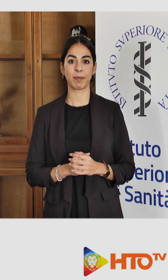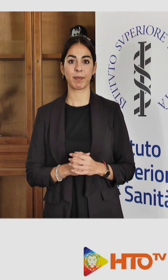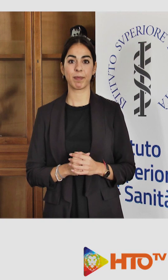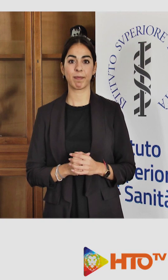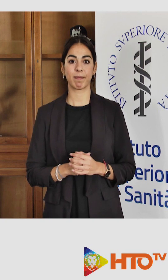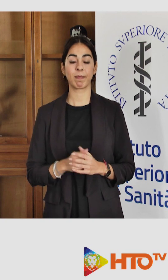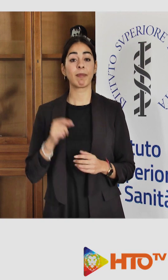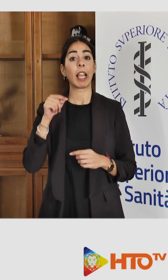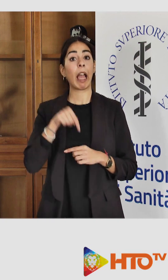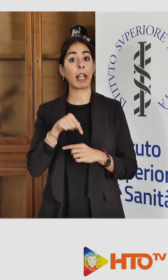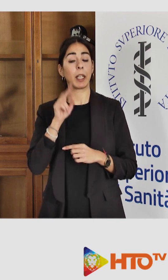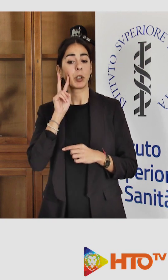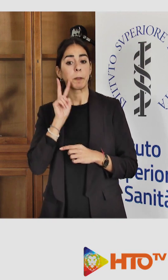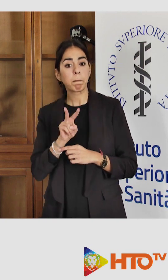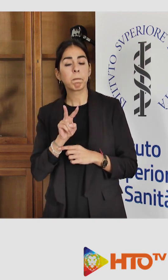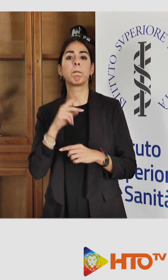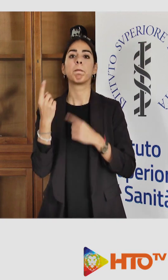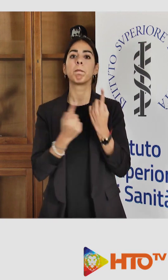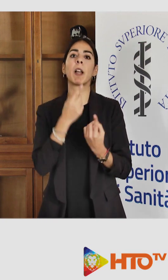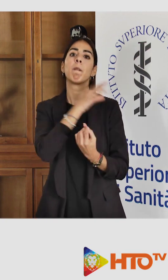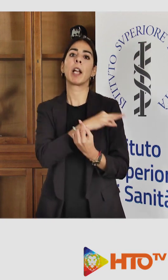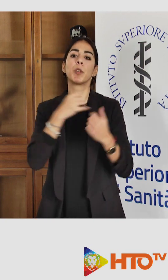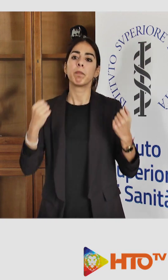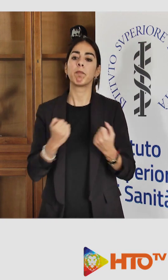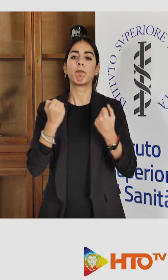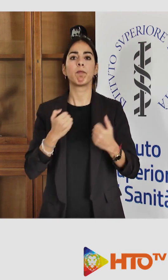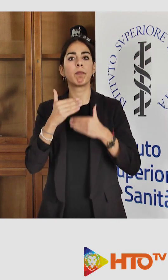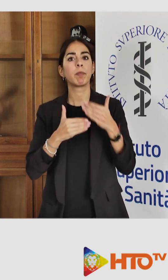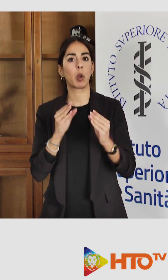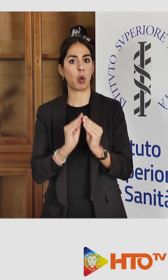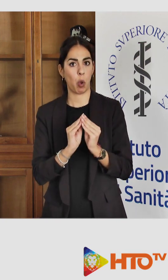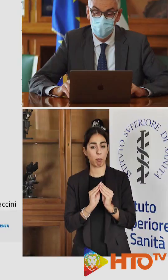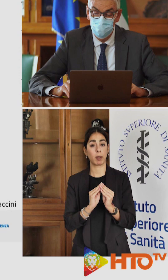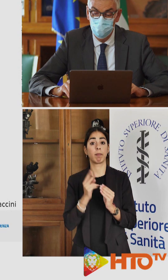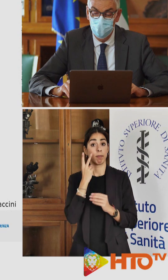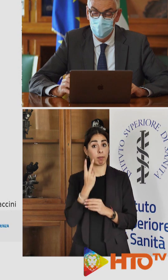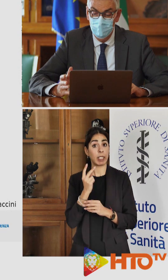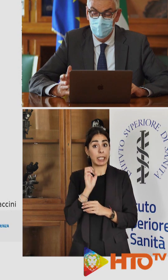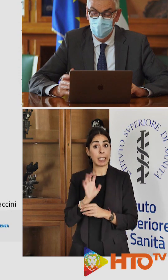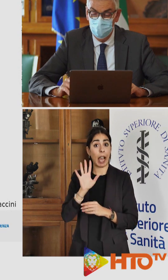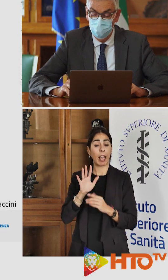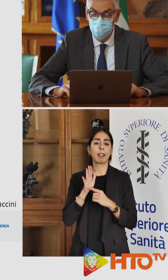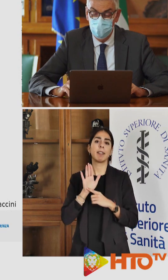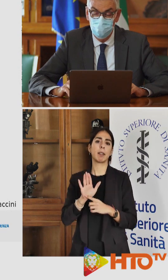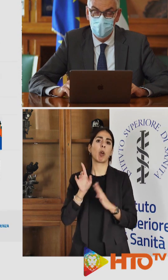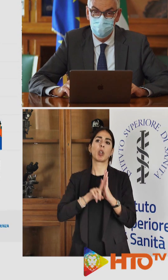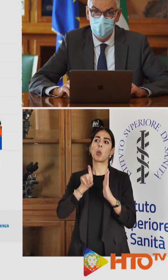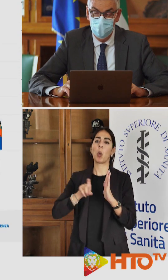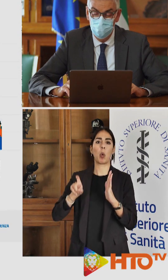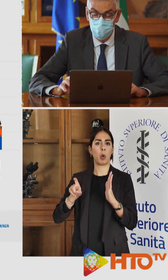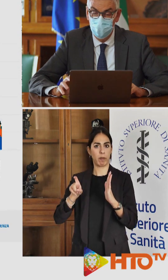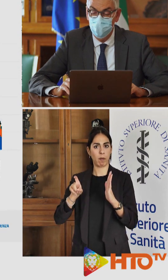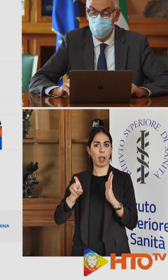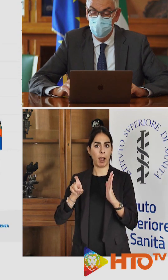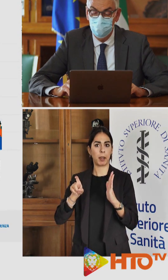Passando all'analisi dell'andamento della campagna vaccinale, in questa slide vediamo l'andamento della curva, credo vada